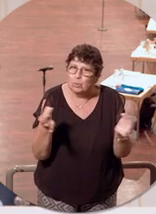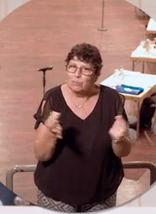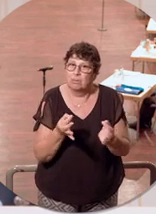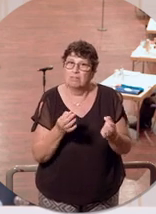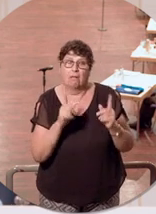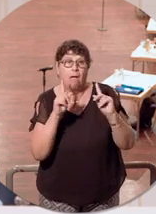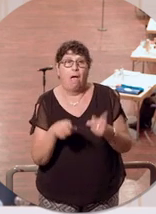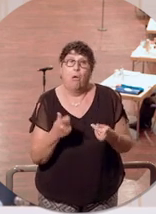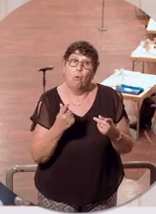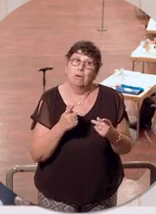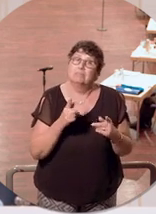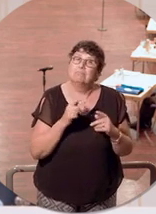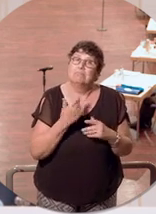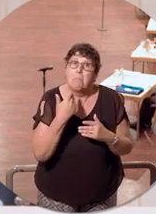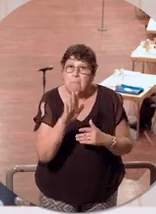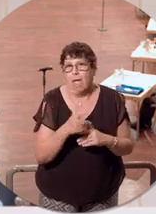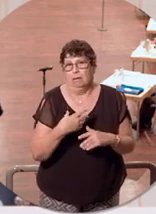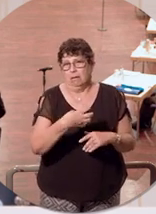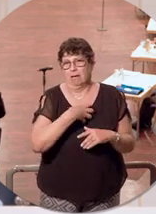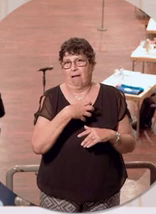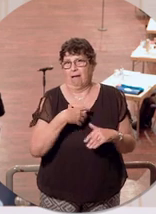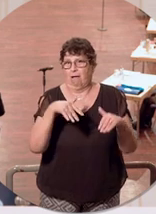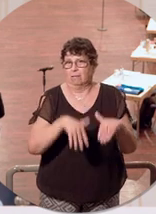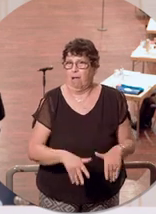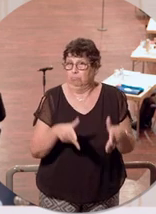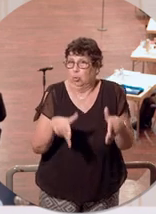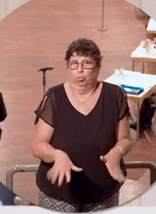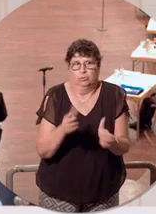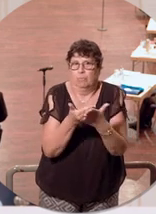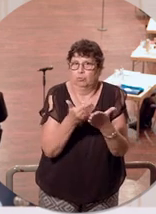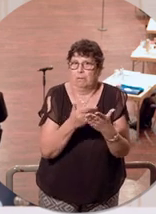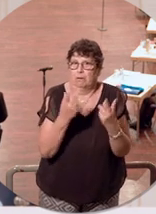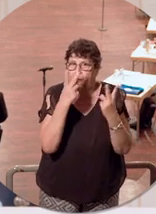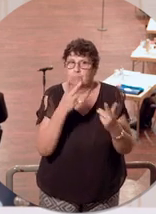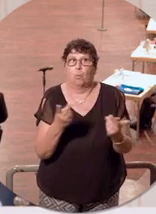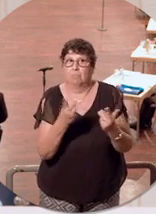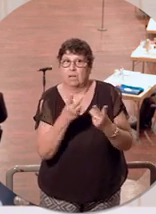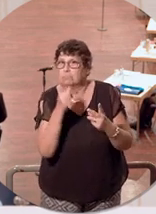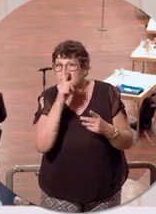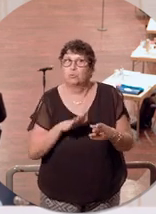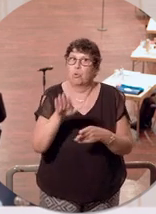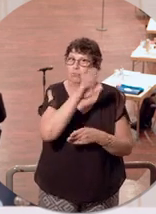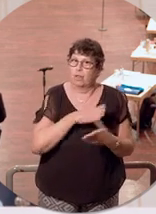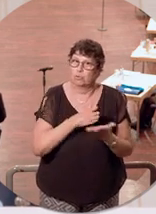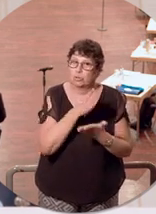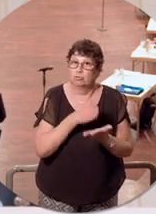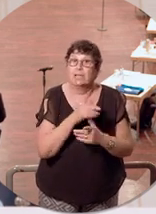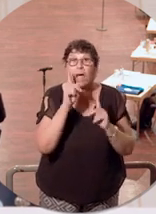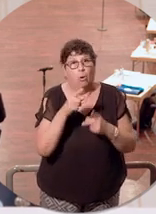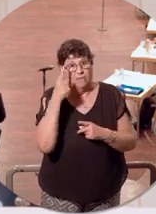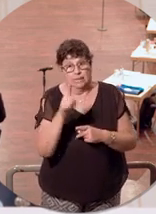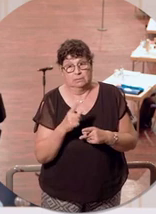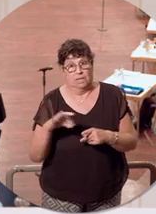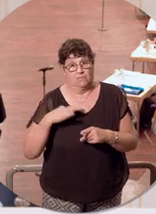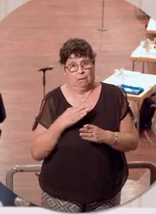unter den bekannten Volkskrankheiten leidet, als das bundesweit der Fall ist. Und sie wissen, dass bei unseren Nachbarn im Departement